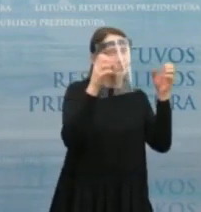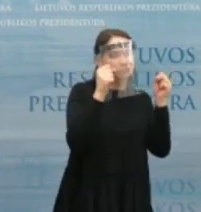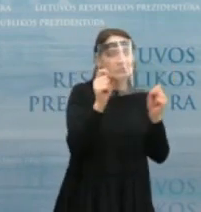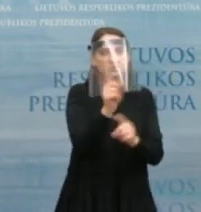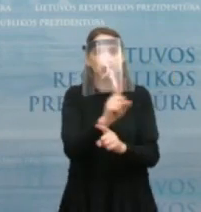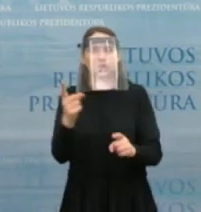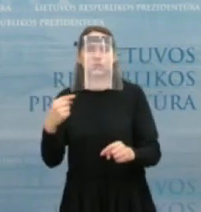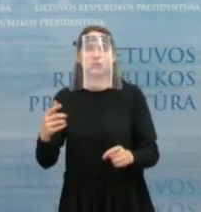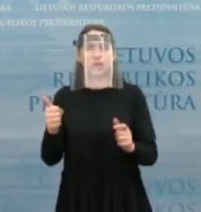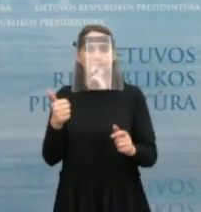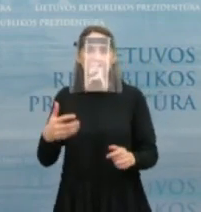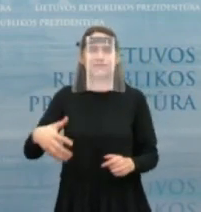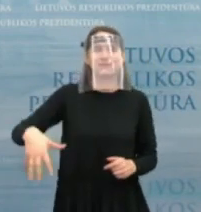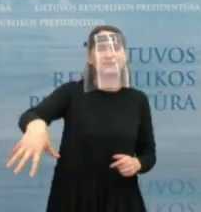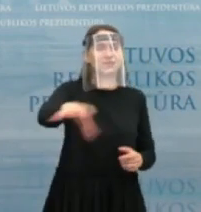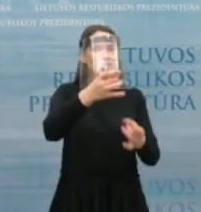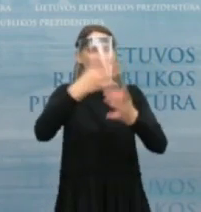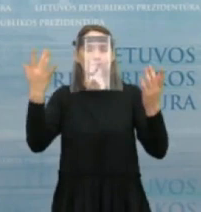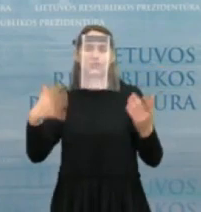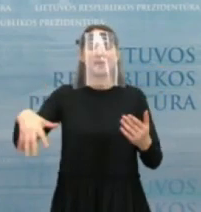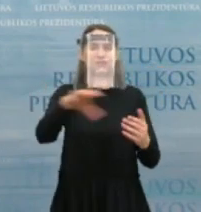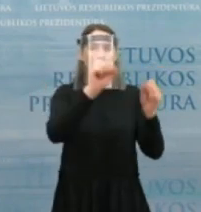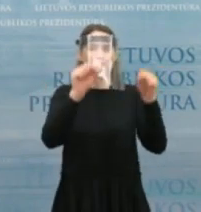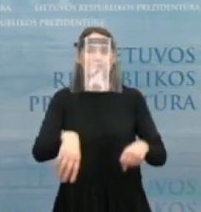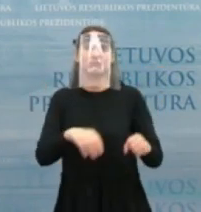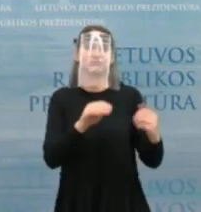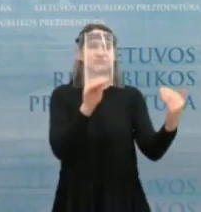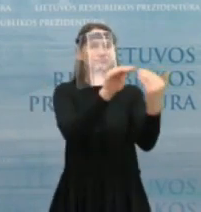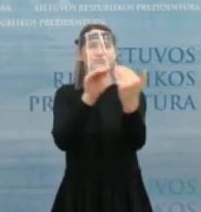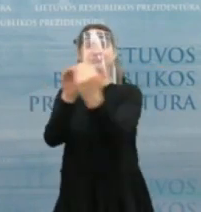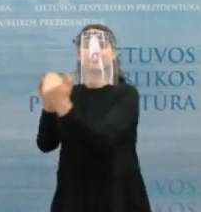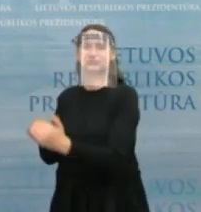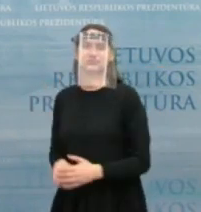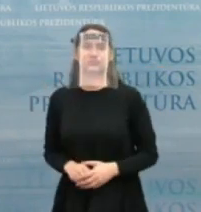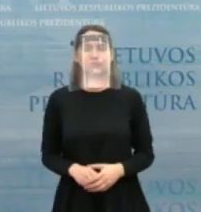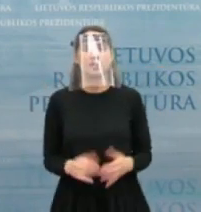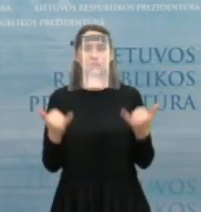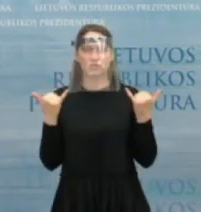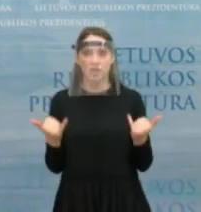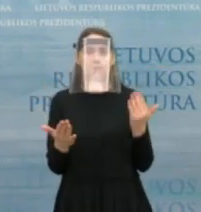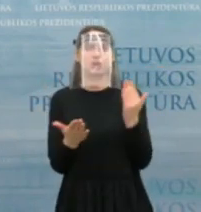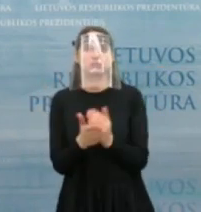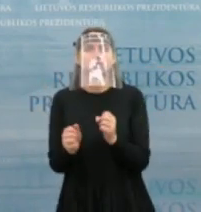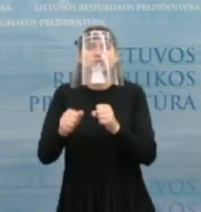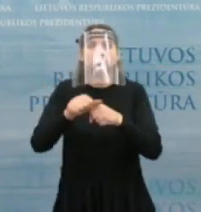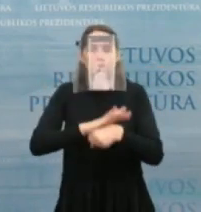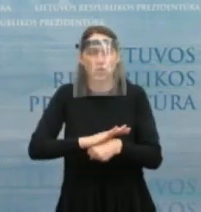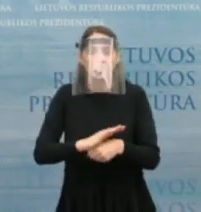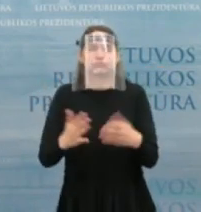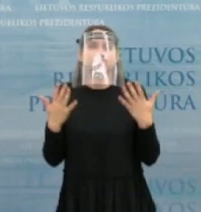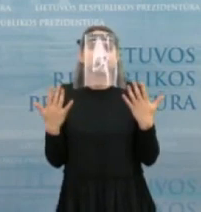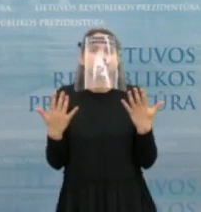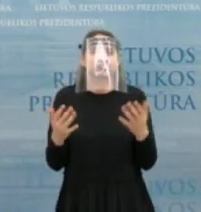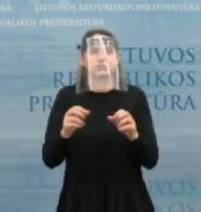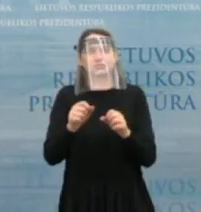ir visiems prieinama. Taip pat buvo kalbimo apie tai, kaip dabartinė pandemija palėtė kultūros sektorių